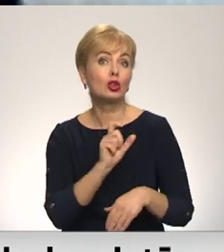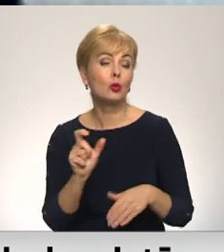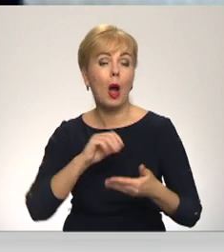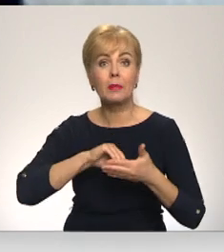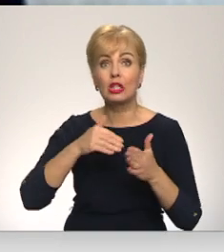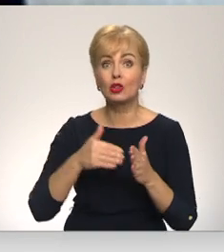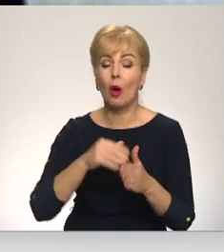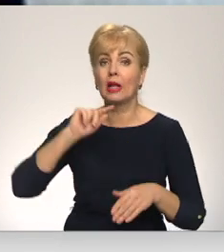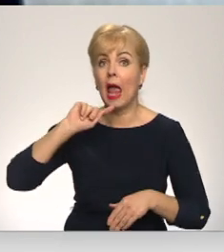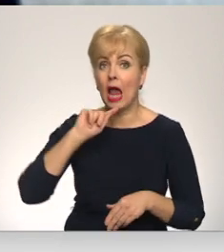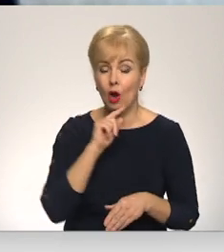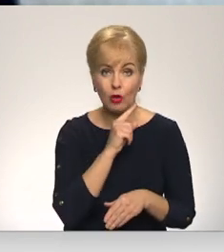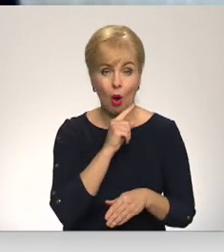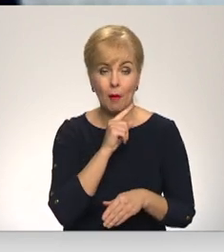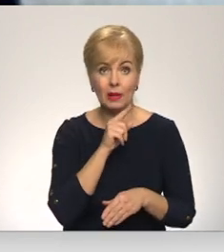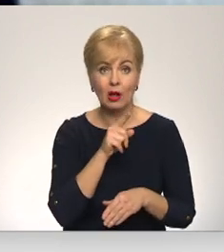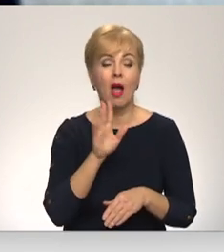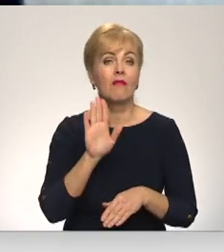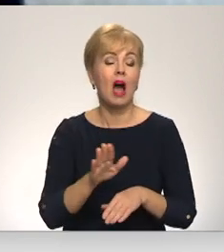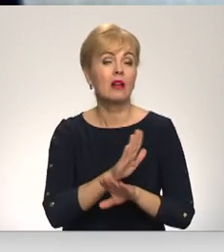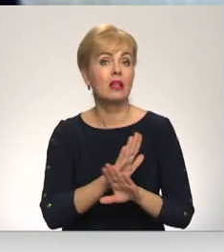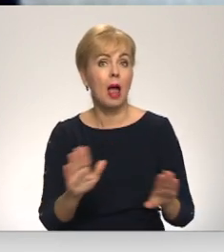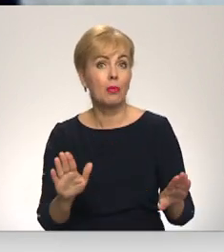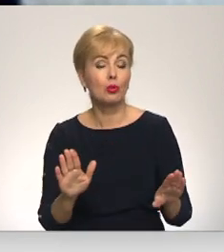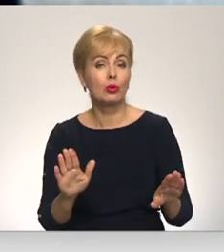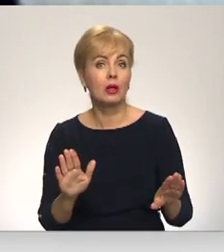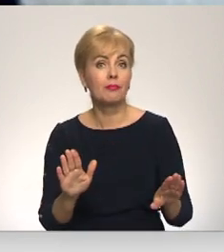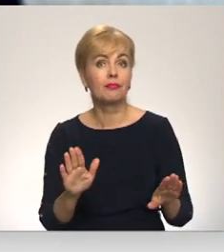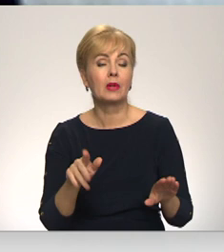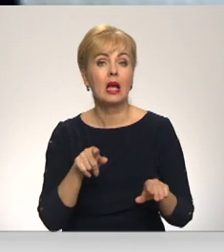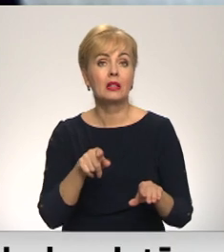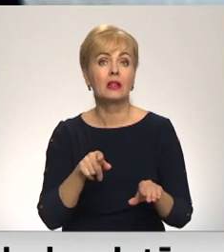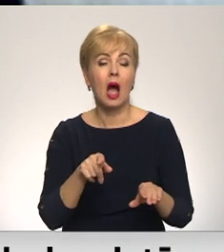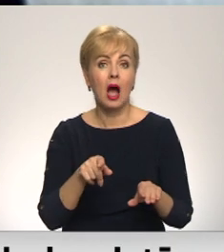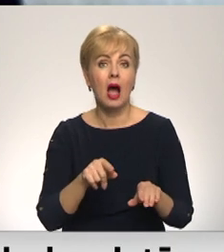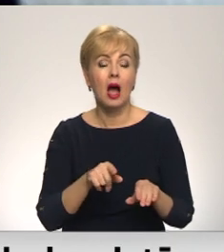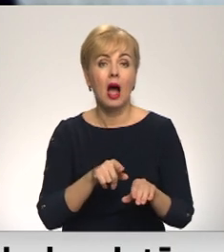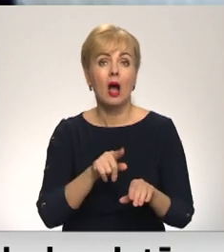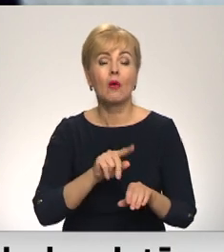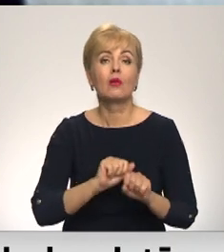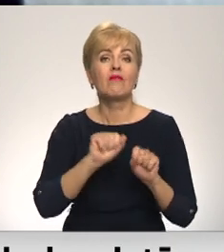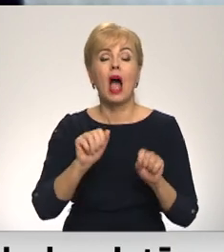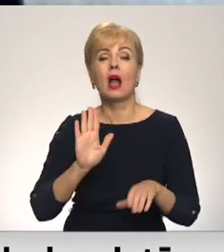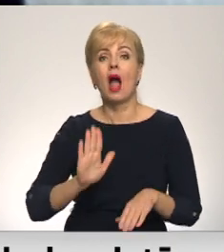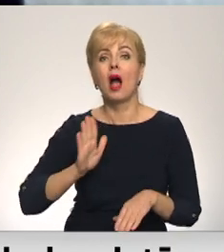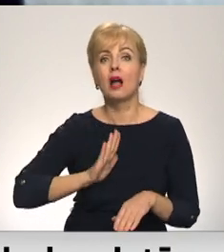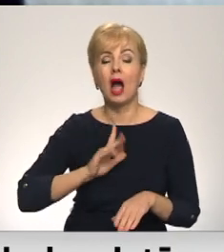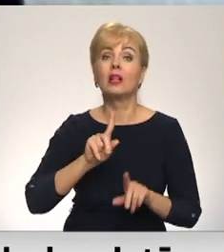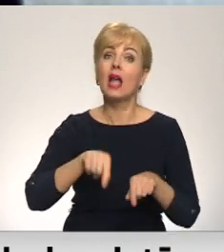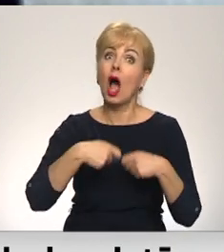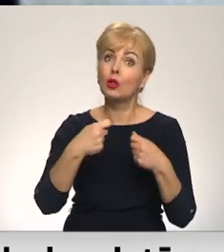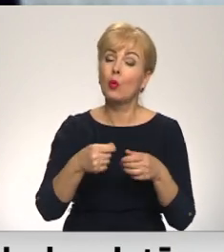tāda, ka ekonomika var nebūt tā bārenīt, gaida, bet viņai vajag dot